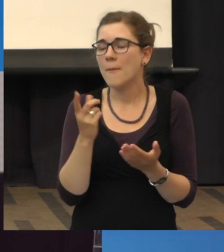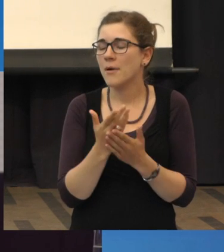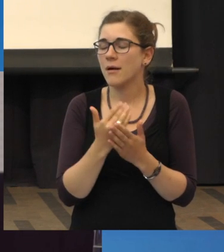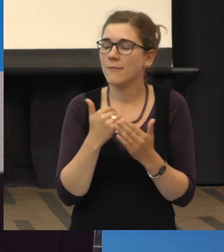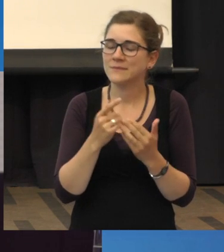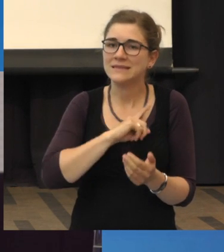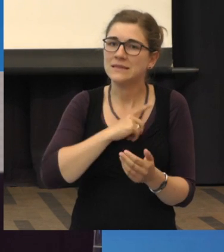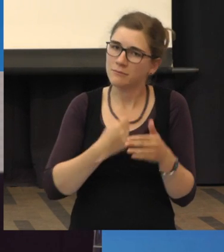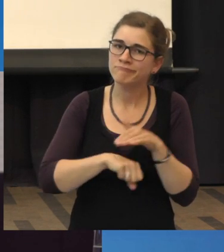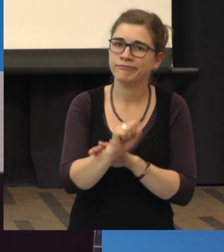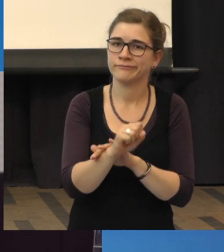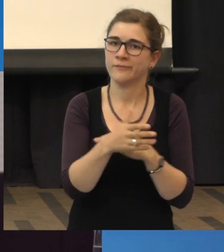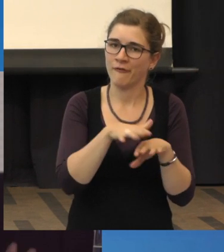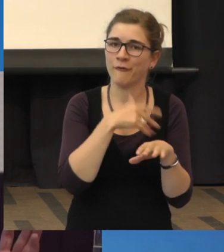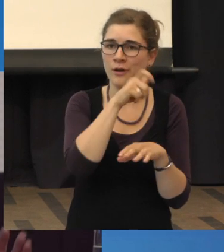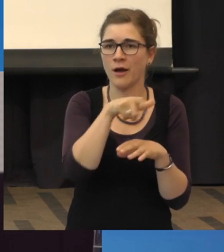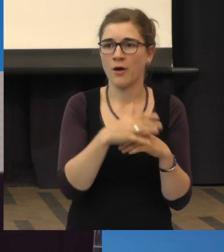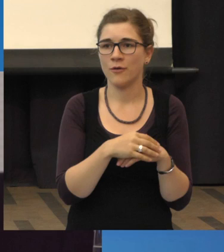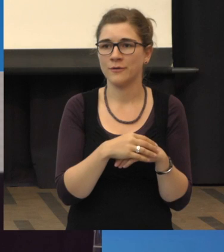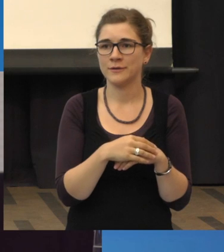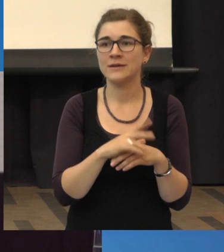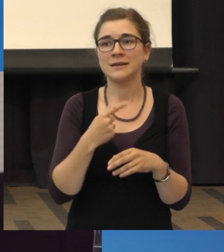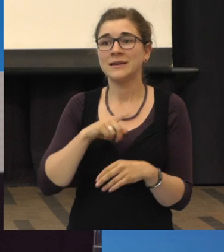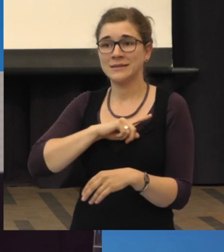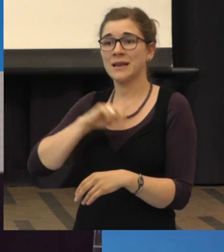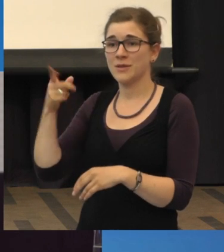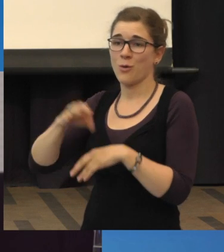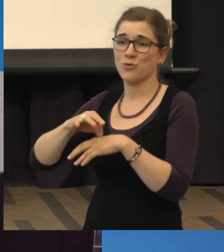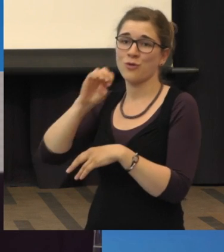fühle mit Ihnen. Ich bin auch Kunde bei Professor Öffert.